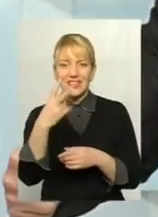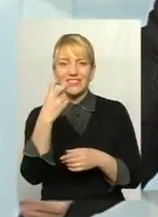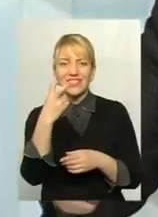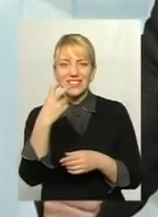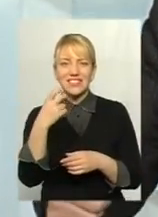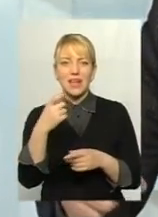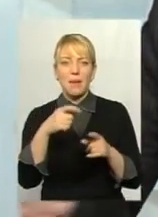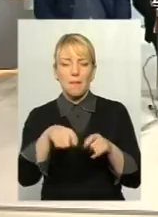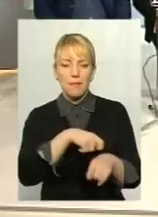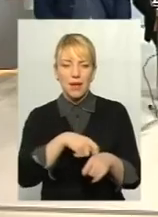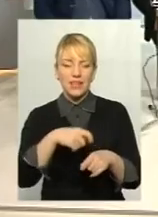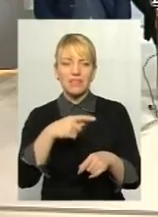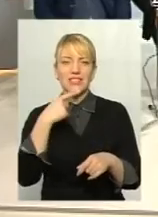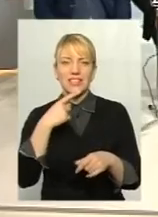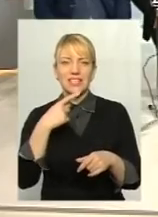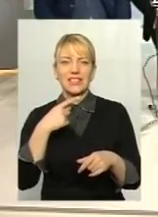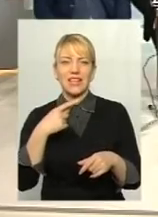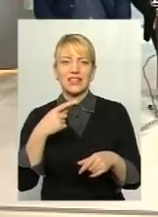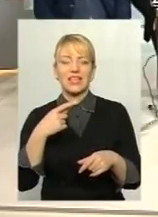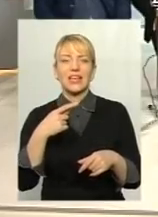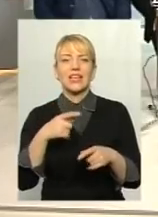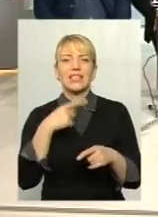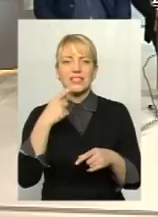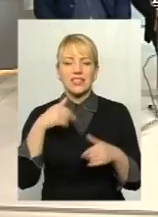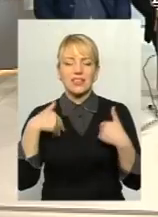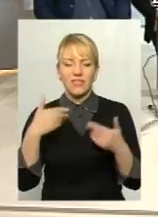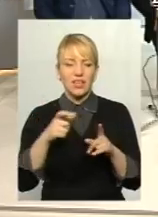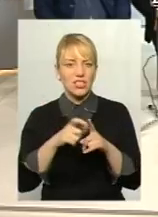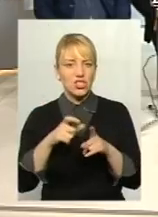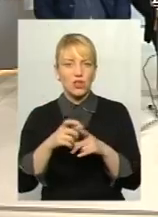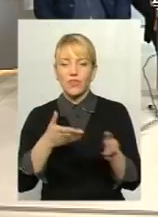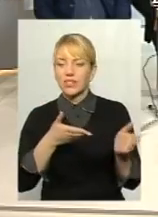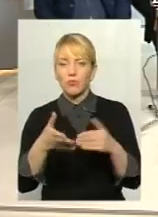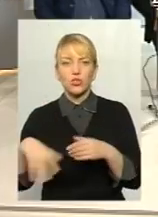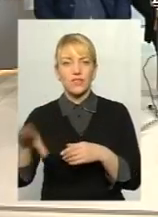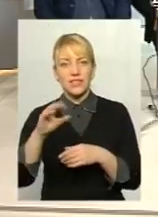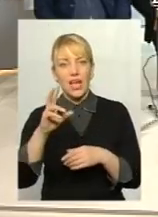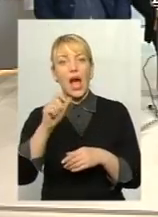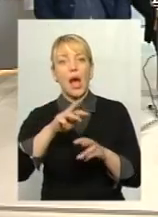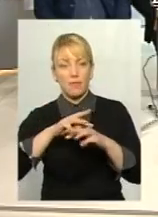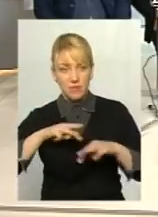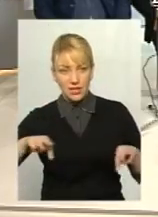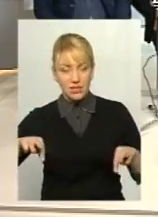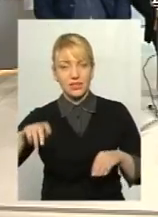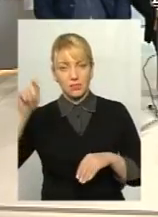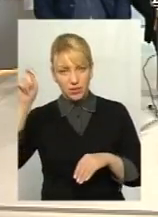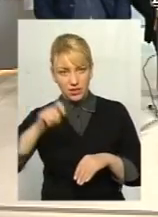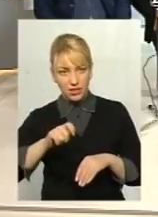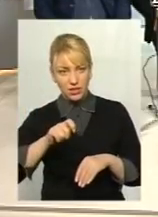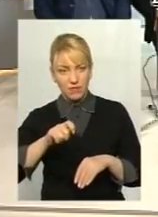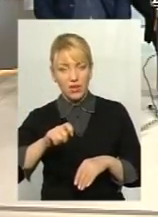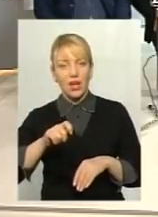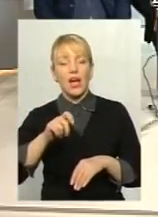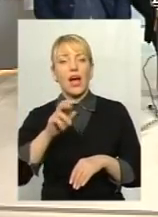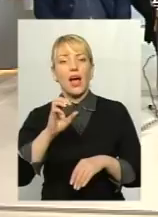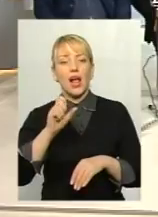слово голові. І не змогло. Запрошували всіх, але він не прийшов. А міністр приїхав по снігах, але приїхав сюди.